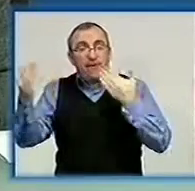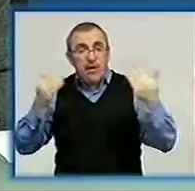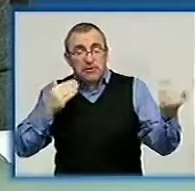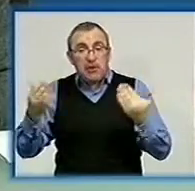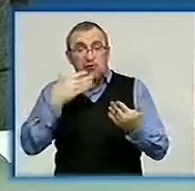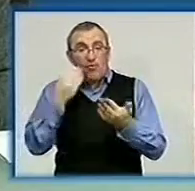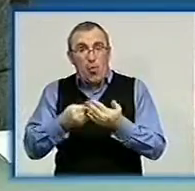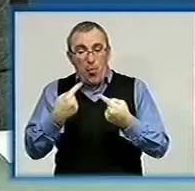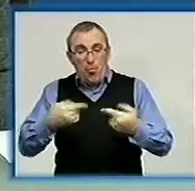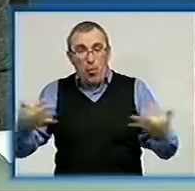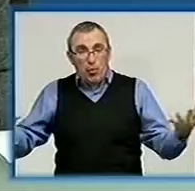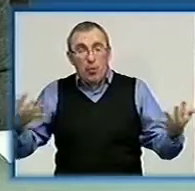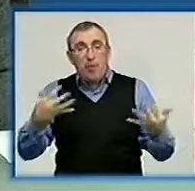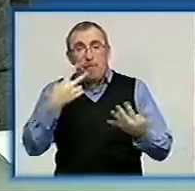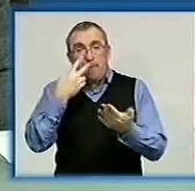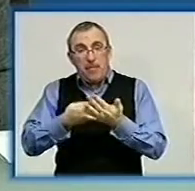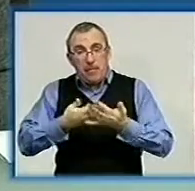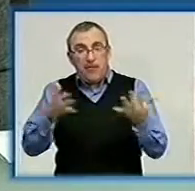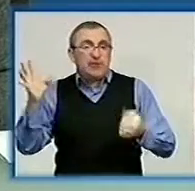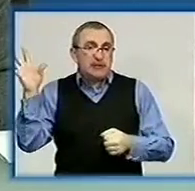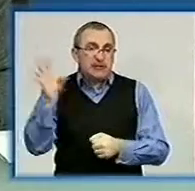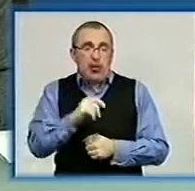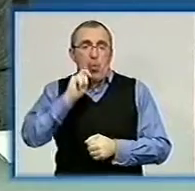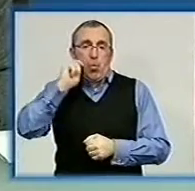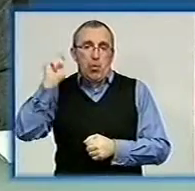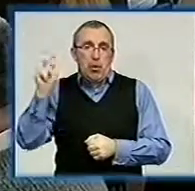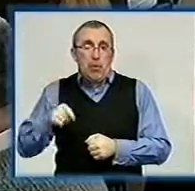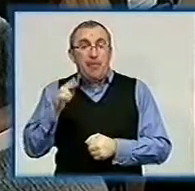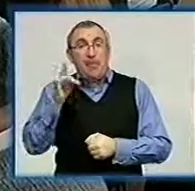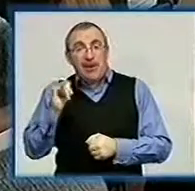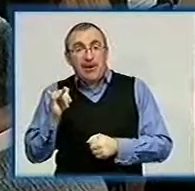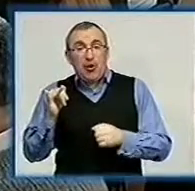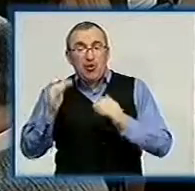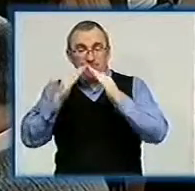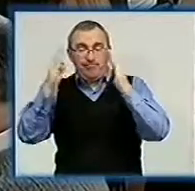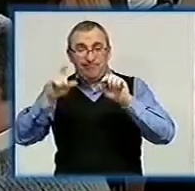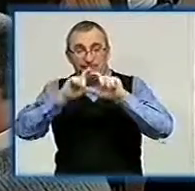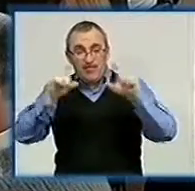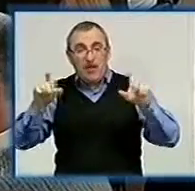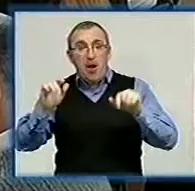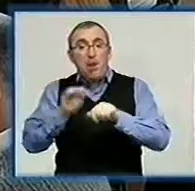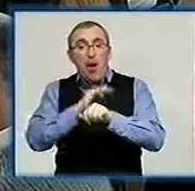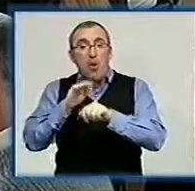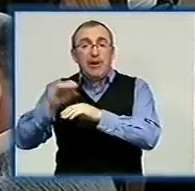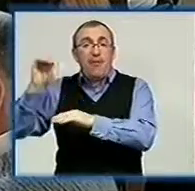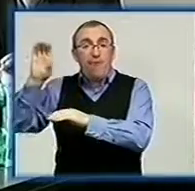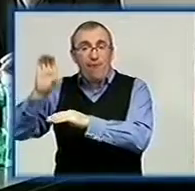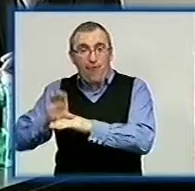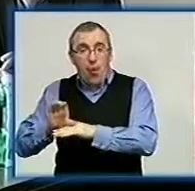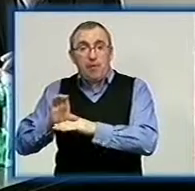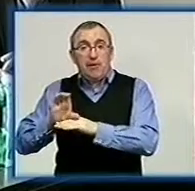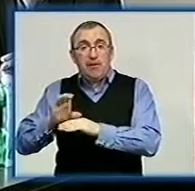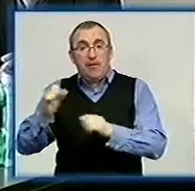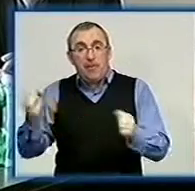продукцію презентували сотні виробників зі сієї України. При ТПП діє благодійний фонд підтримки українських